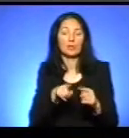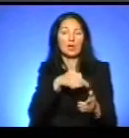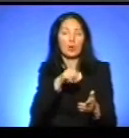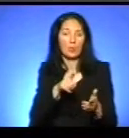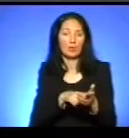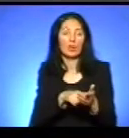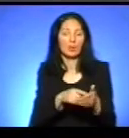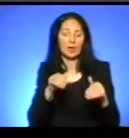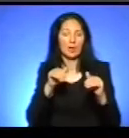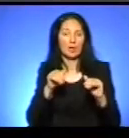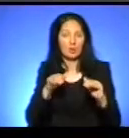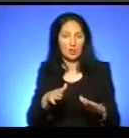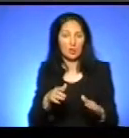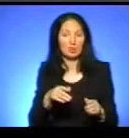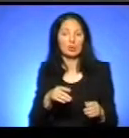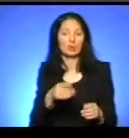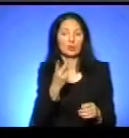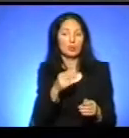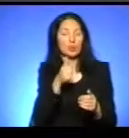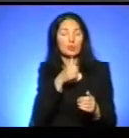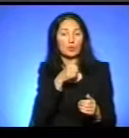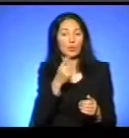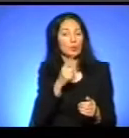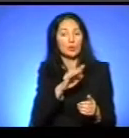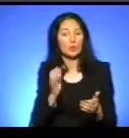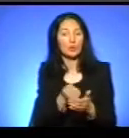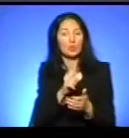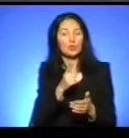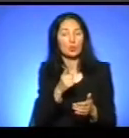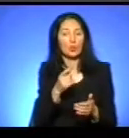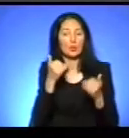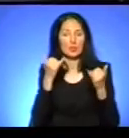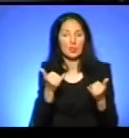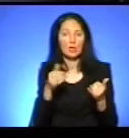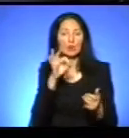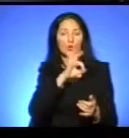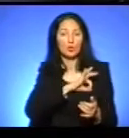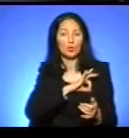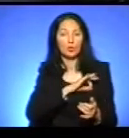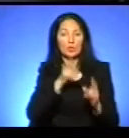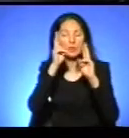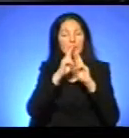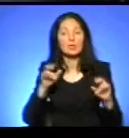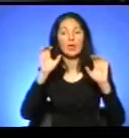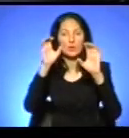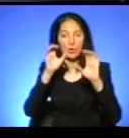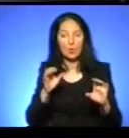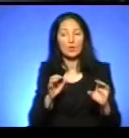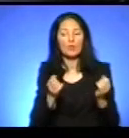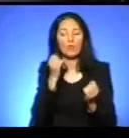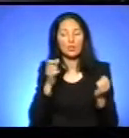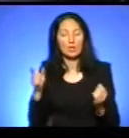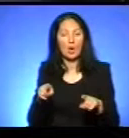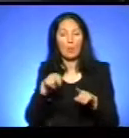вдалося. Відповідно, чому? Тому що зараз, користуючись незнанням законів водіями і